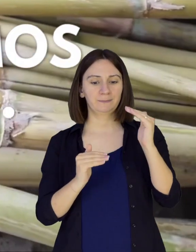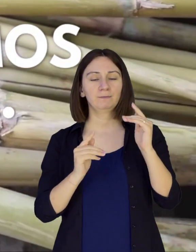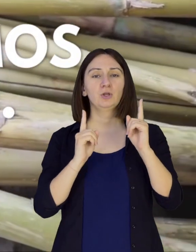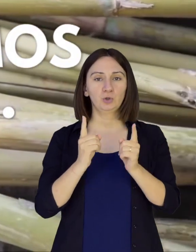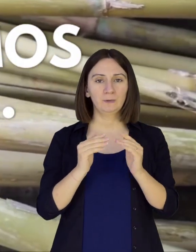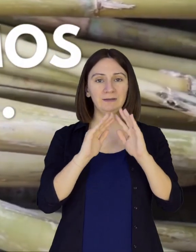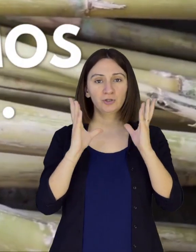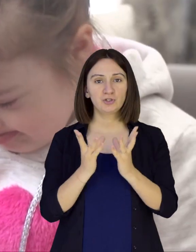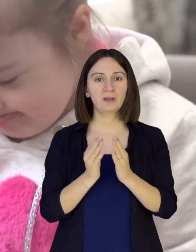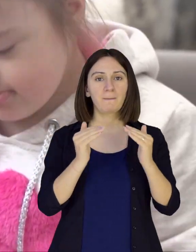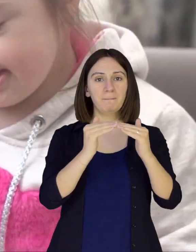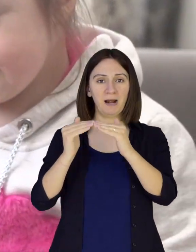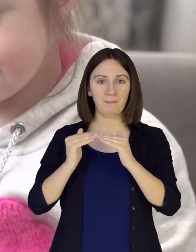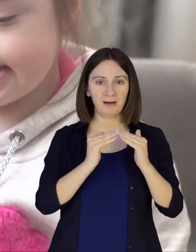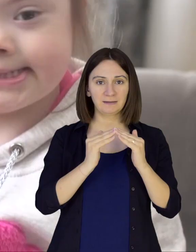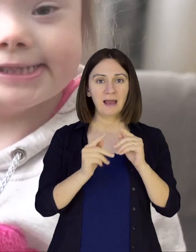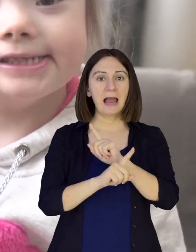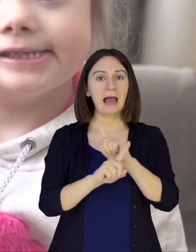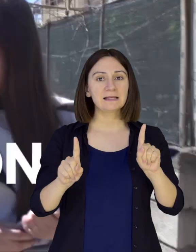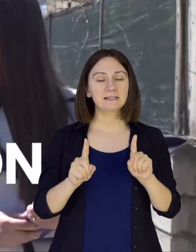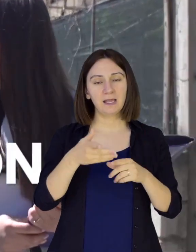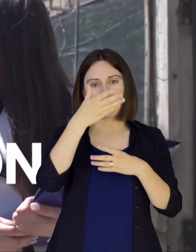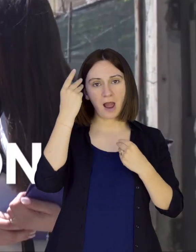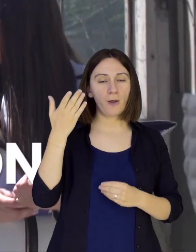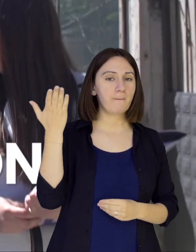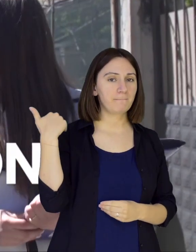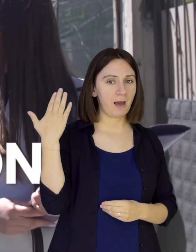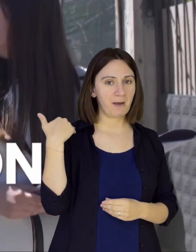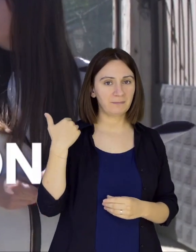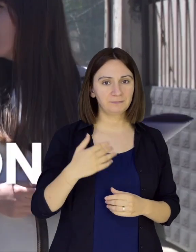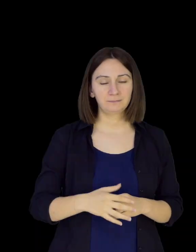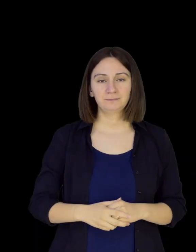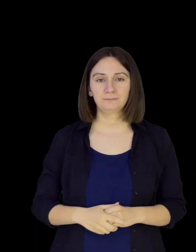kushtë të mos mbetet pas, pa varsish se kushtë apo ku jeton.